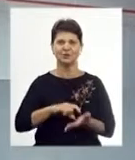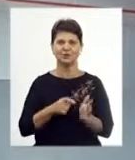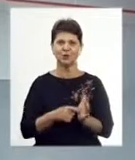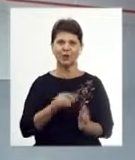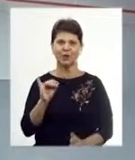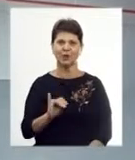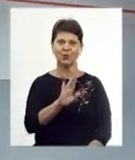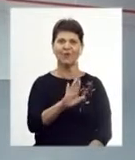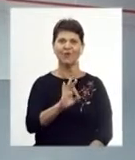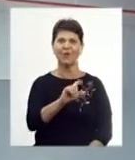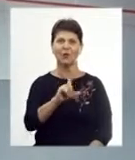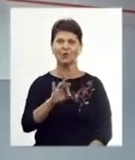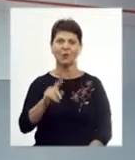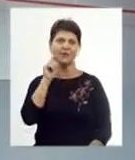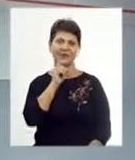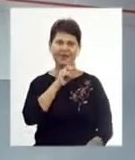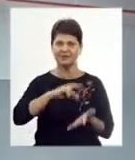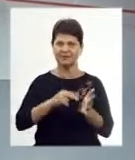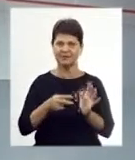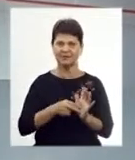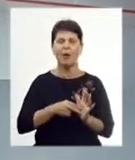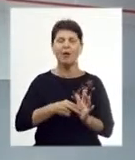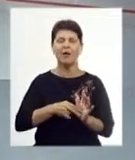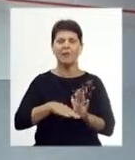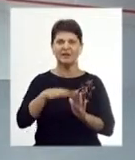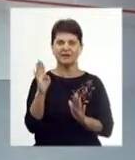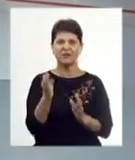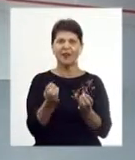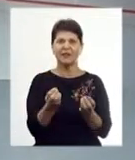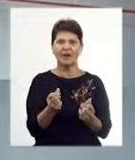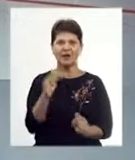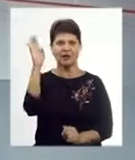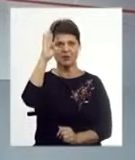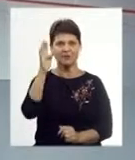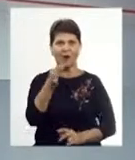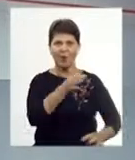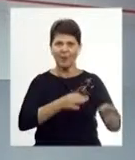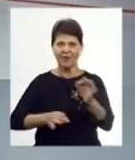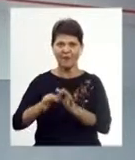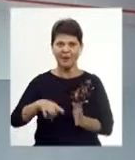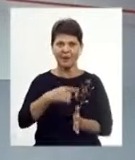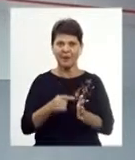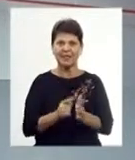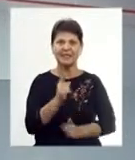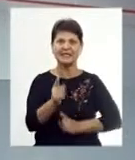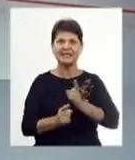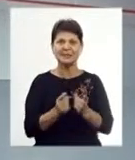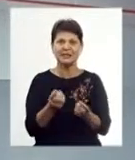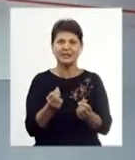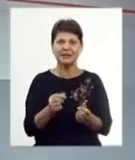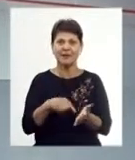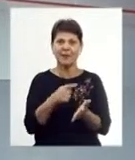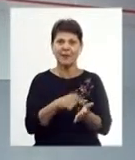Вітаю. У Вінниці планують вдвічі підвищити тарифи на воду. Аби обговорити питання зміни тарифів, містян